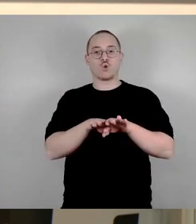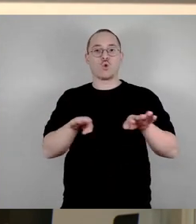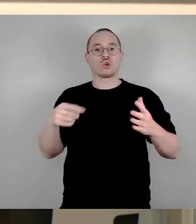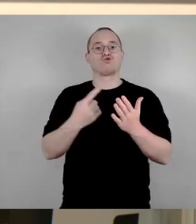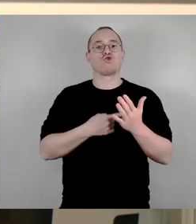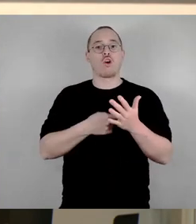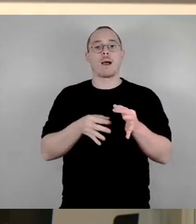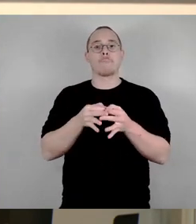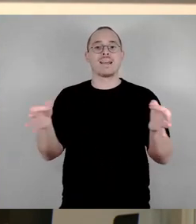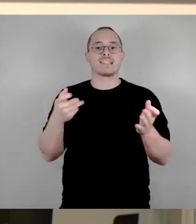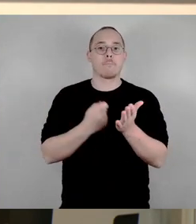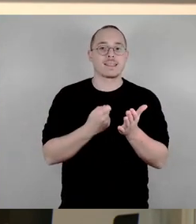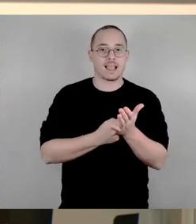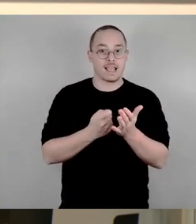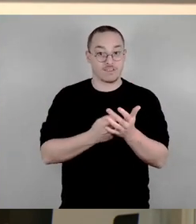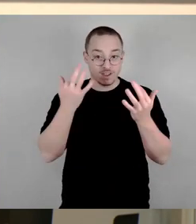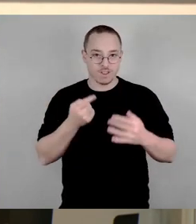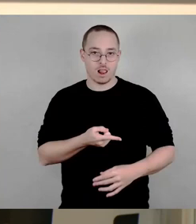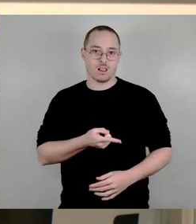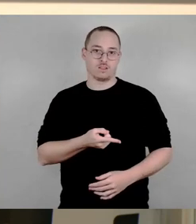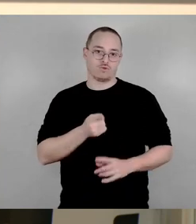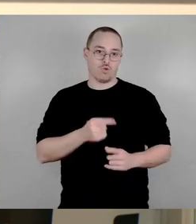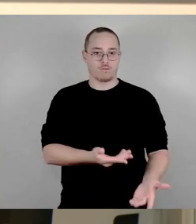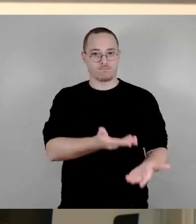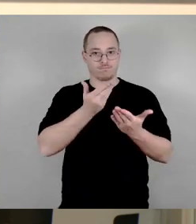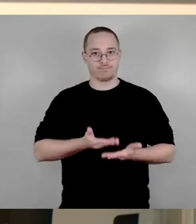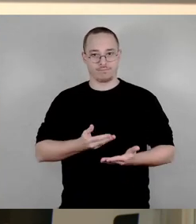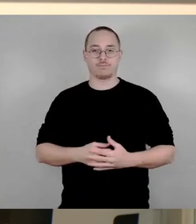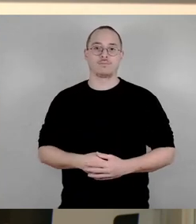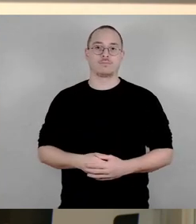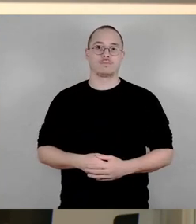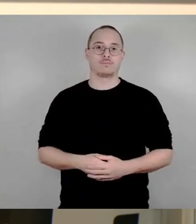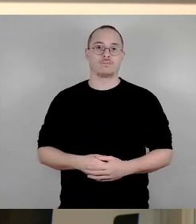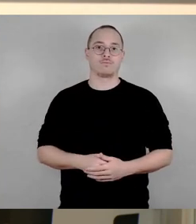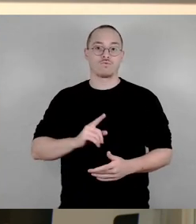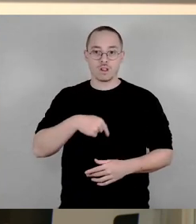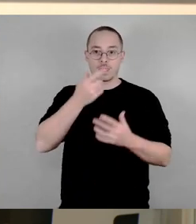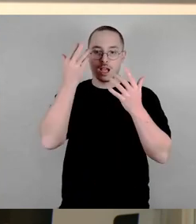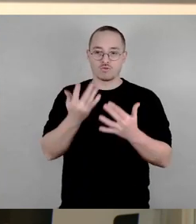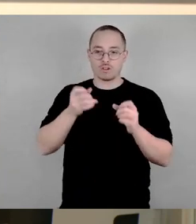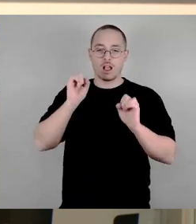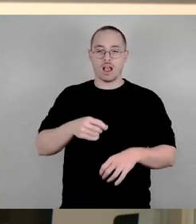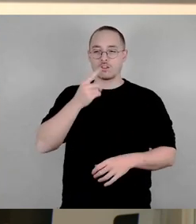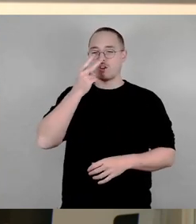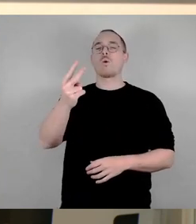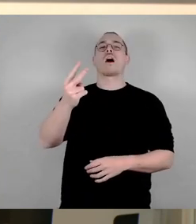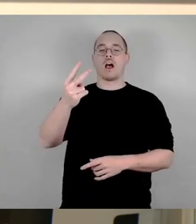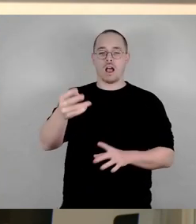Daraus lässt sich dann im zweiten Schritt rein rechnerisch eine Ableitung auf den kommunalen Hebesatz erstellen.